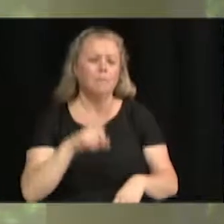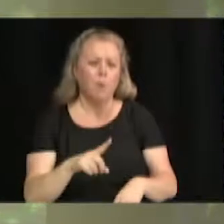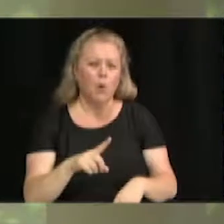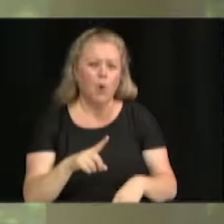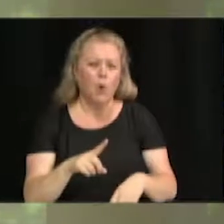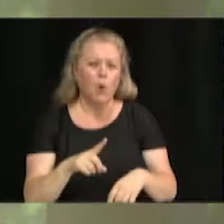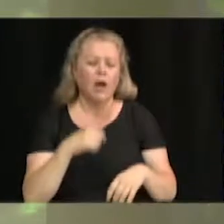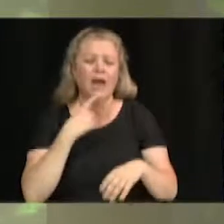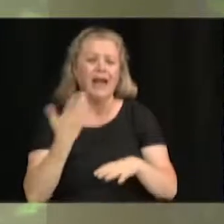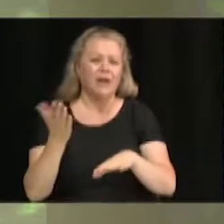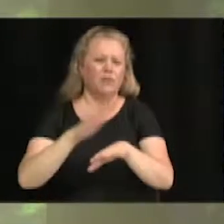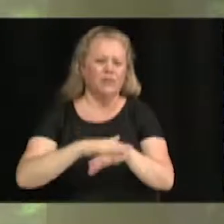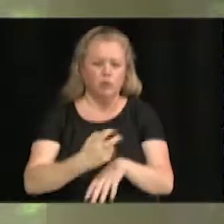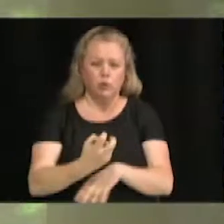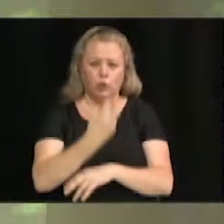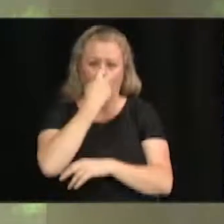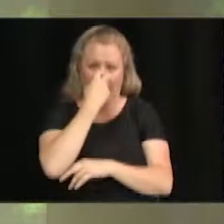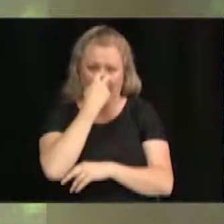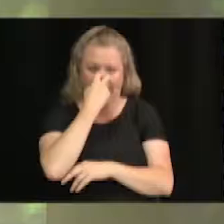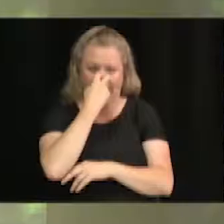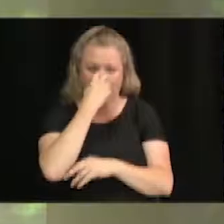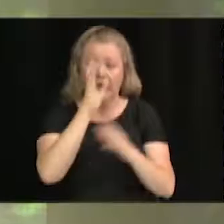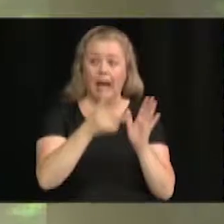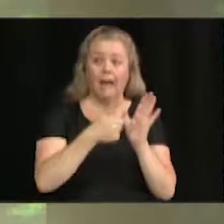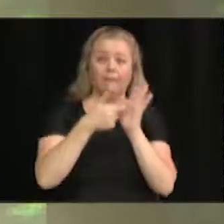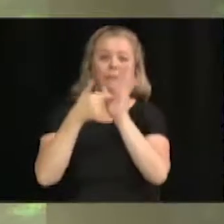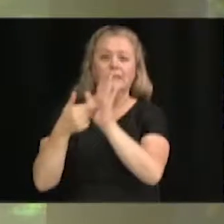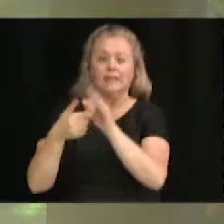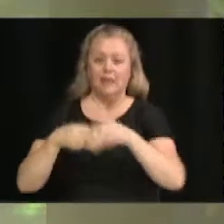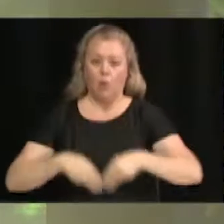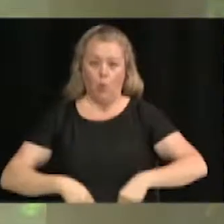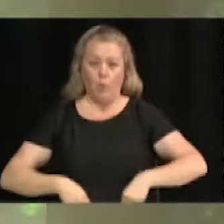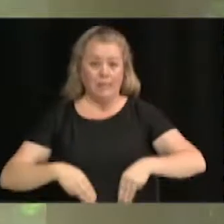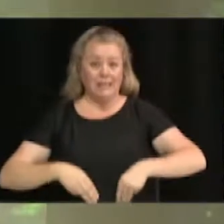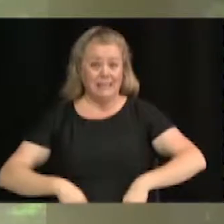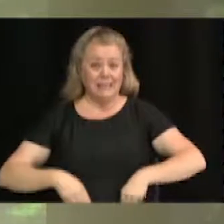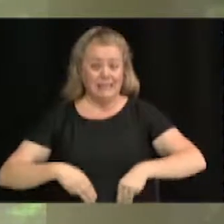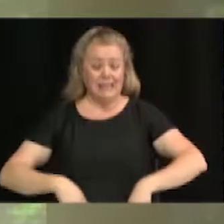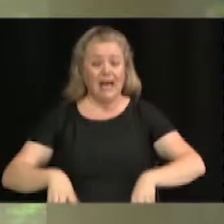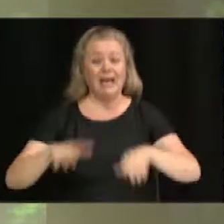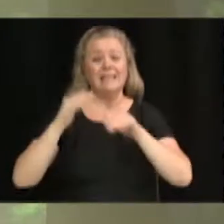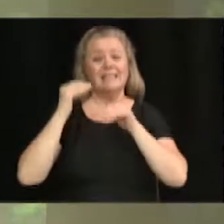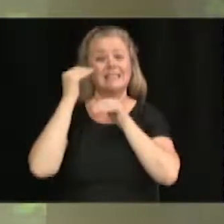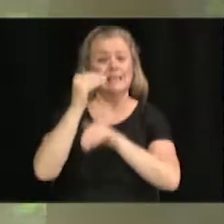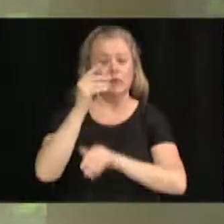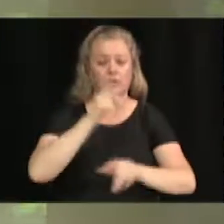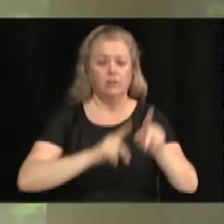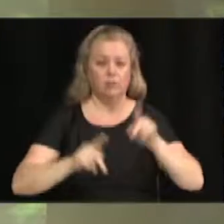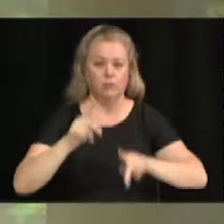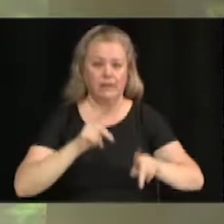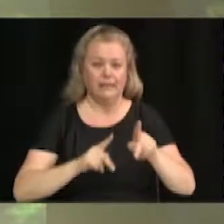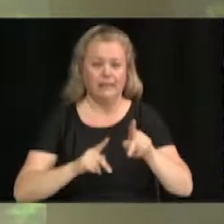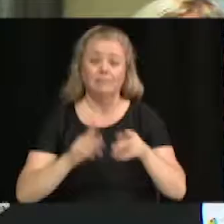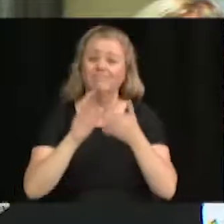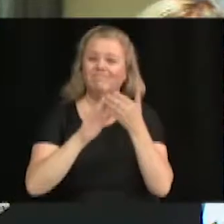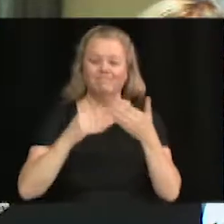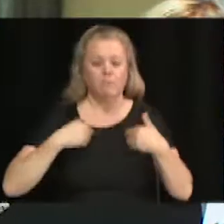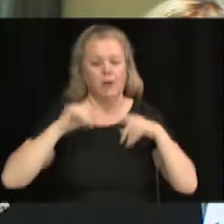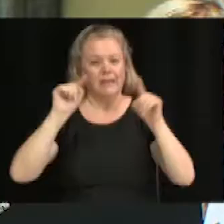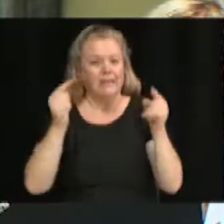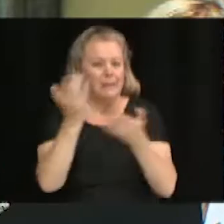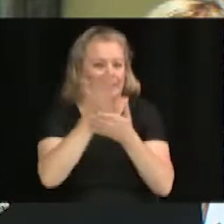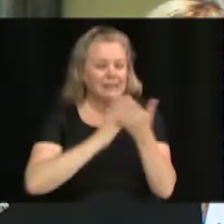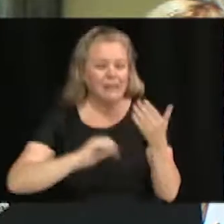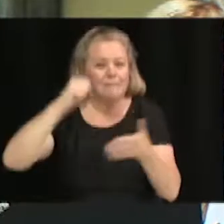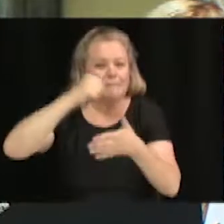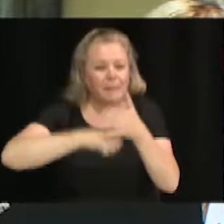'Artabasca à être présenté au ministre, ou plutôt au ministère de la Sécurité publique. Alors, en vertu de la loi